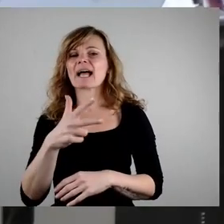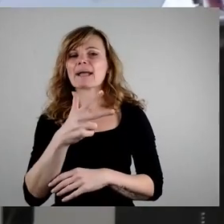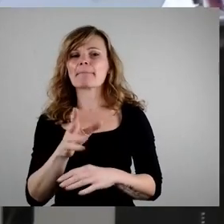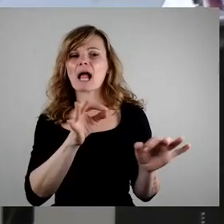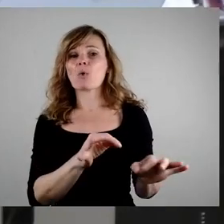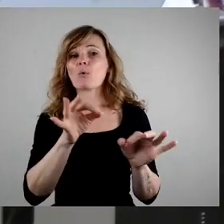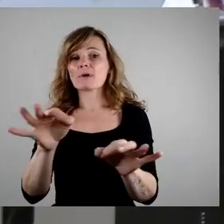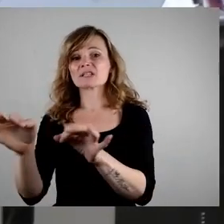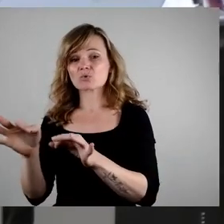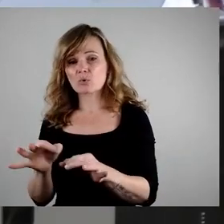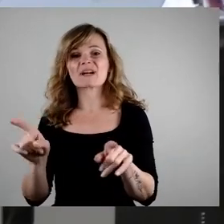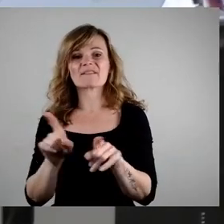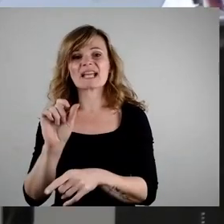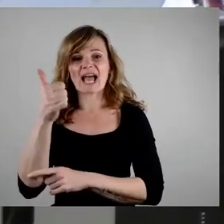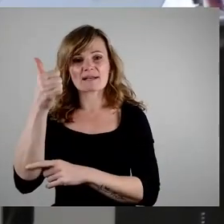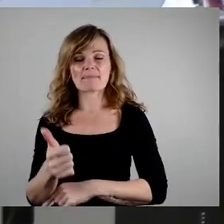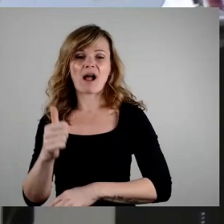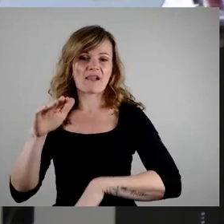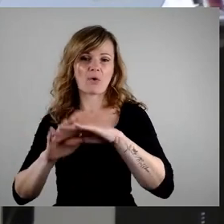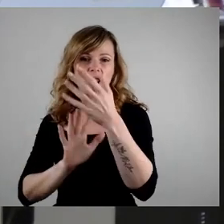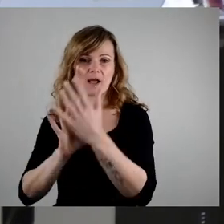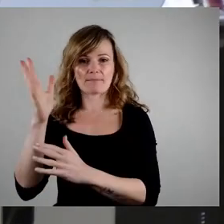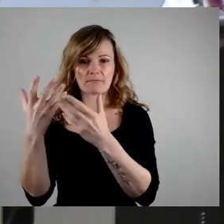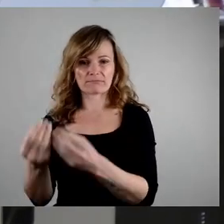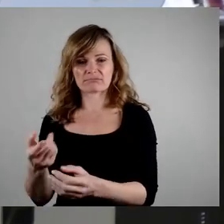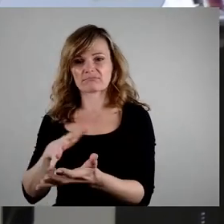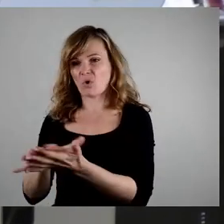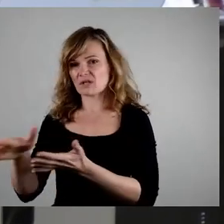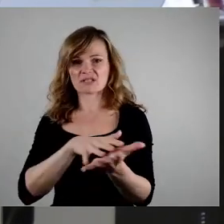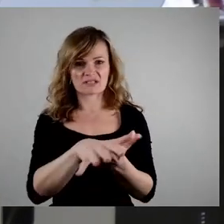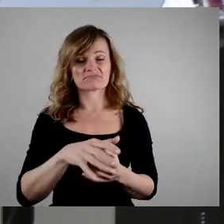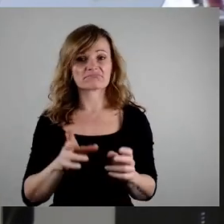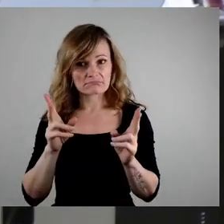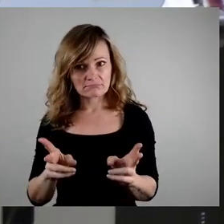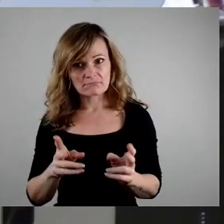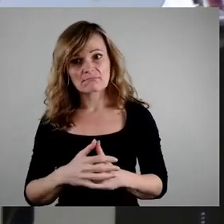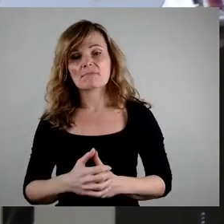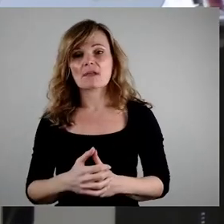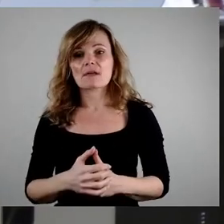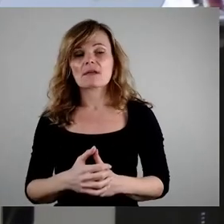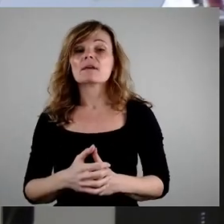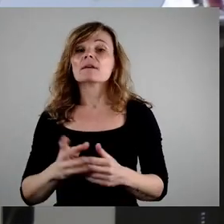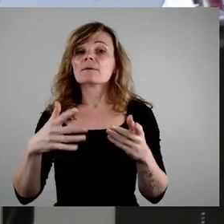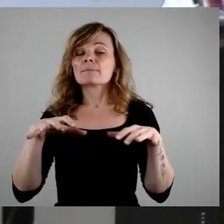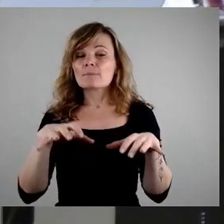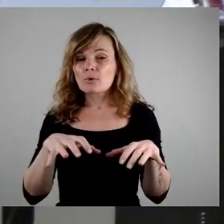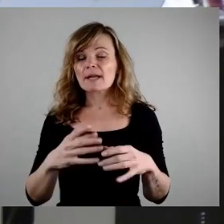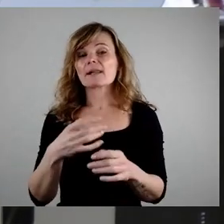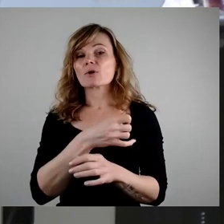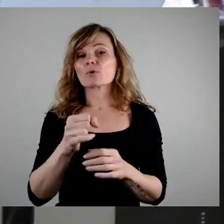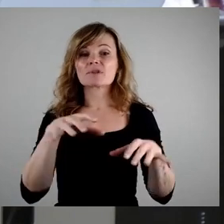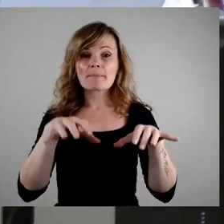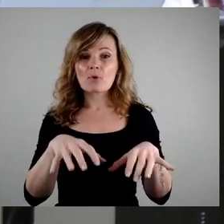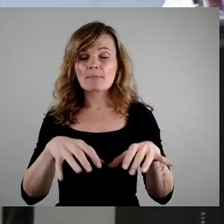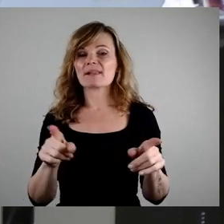altes Sprichwort. Es ist wirklich so, Möbel, hier insbesondere die Küchenmöbel der Essensanbieter, sind zum stationären Gebrauch